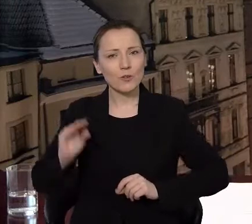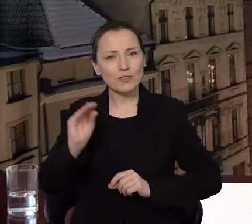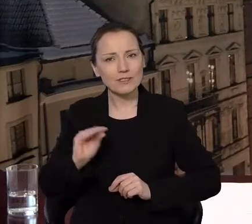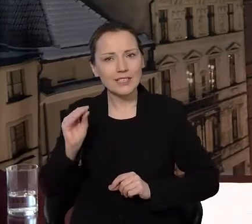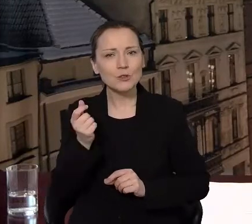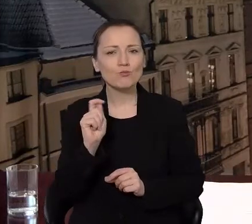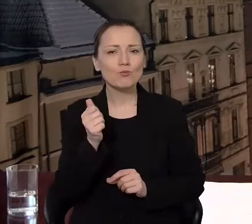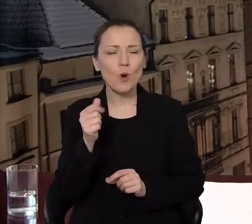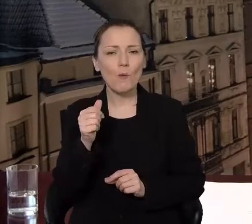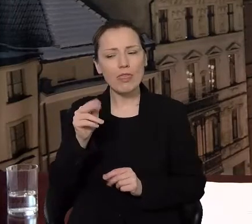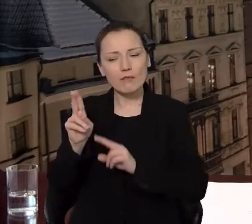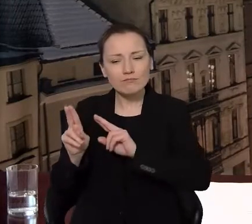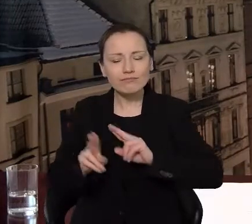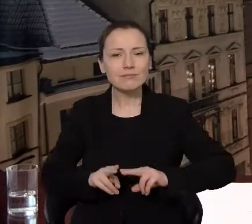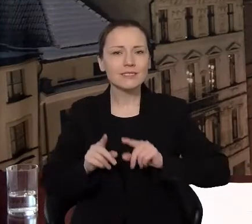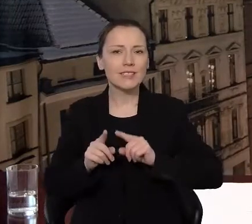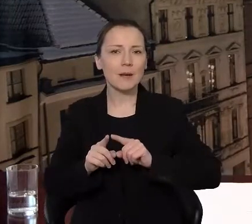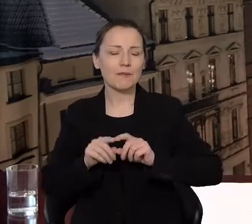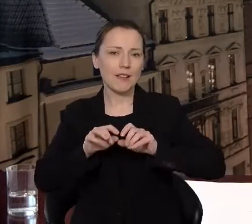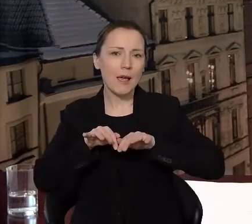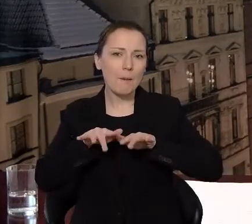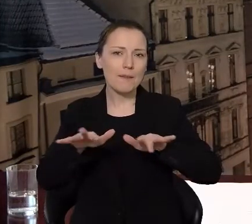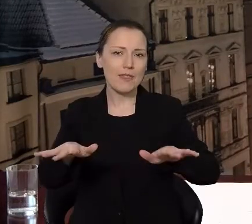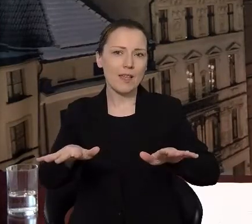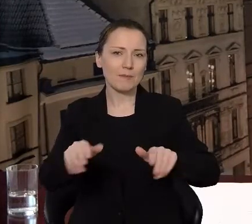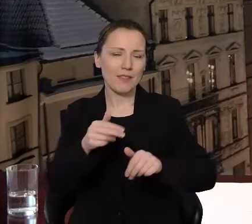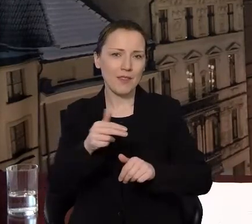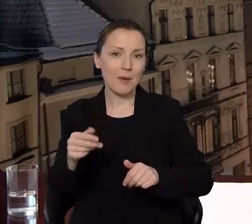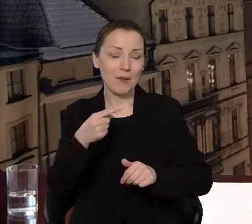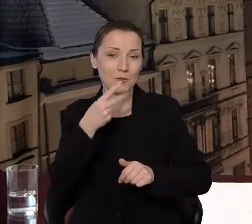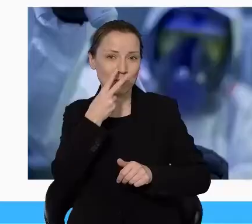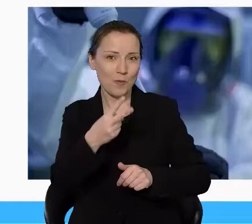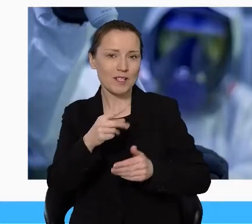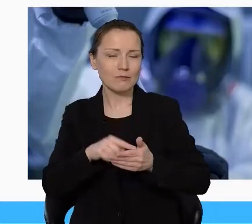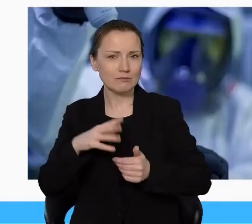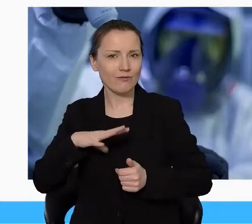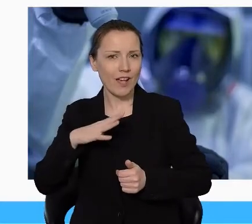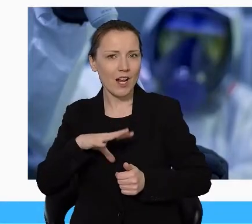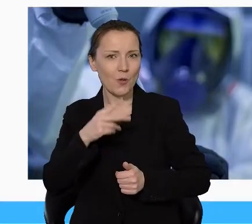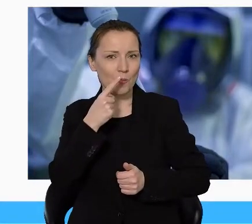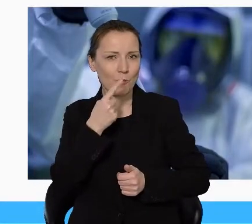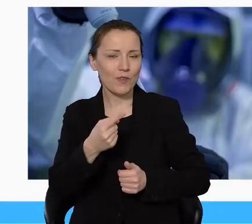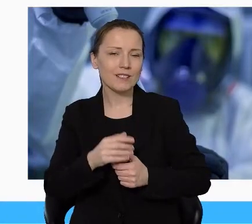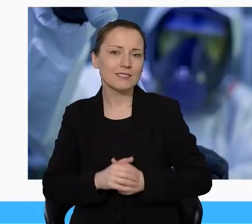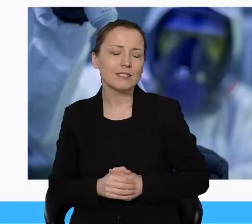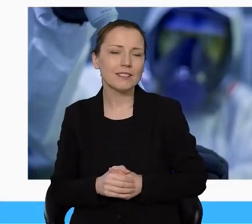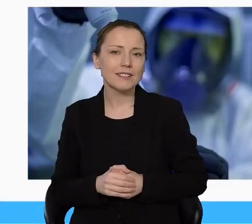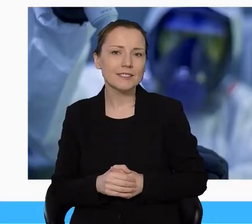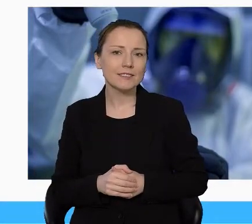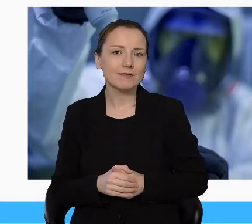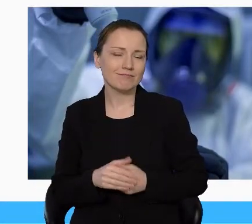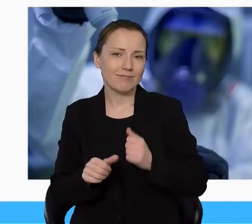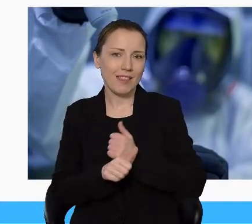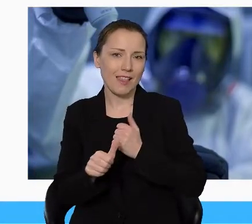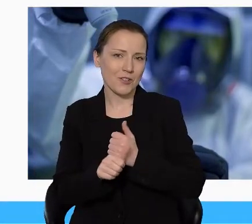na moment wracamy do epidemii. Jak widzę, ta plansza tego nakłania, ale warto o niej też powiedzieć, mianowicie po to,